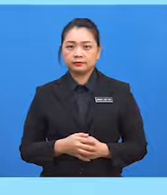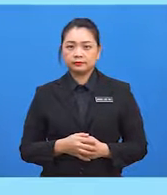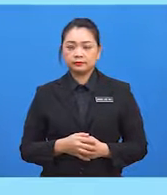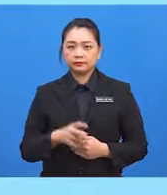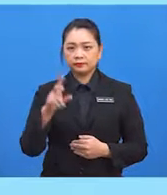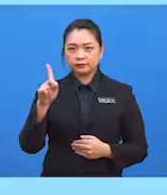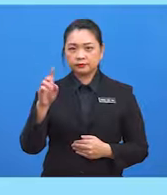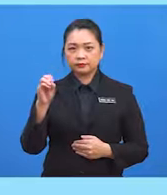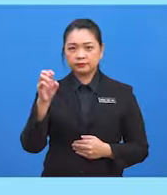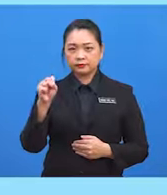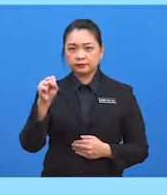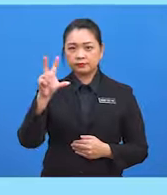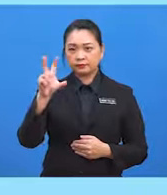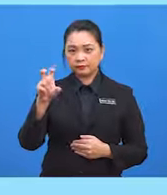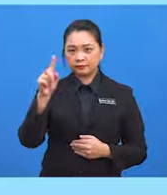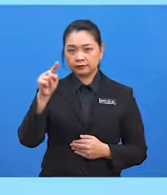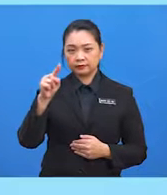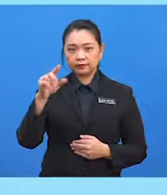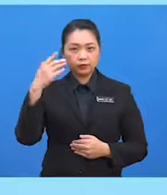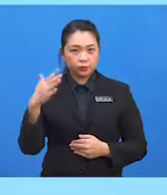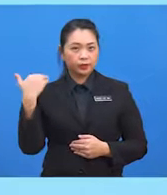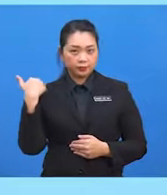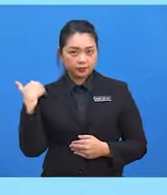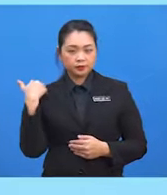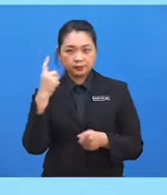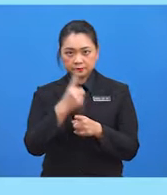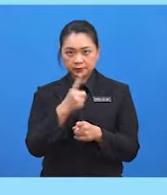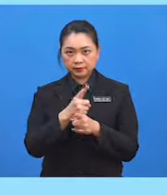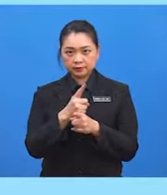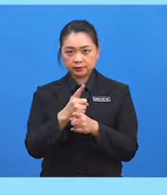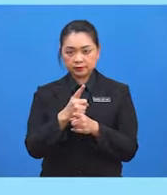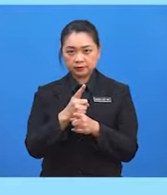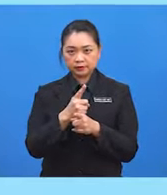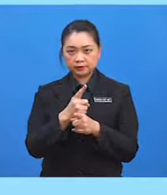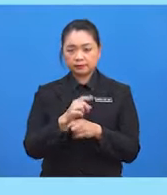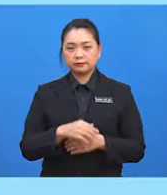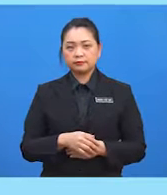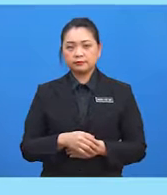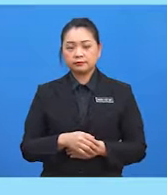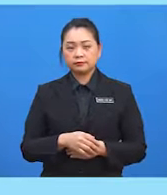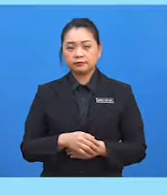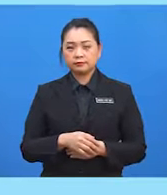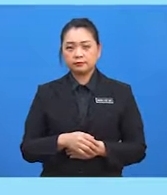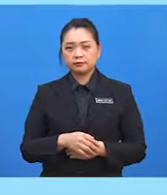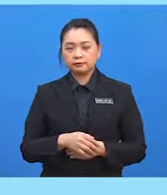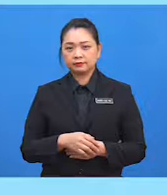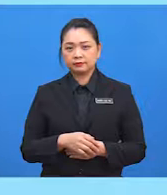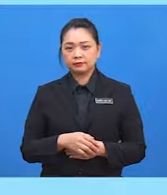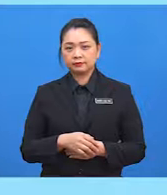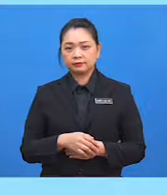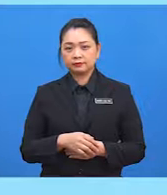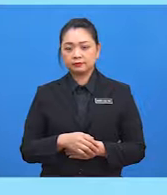2 3 per 2 dan tangent sudut 60 darjah diganti dengan